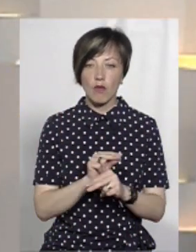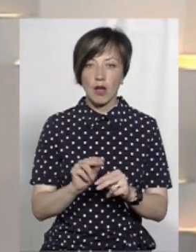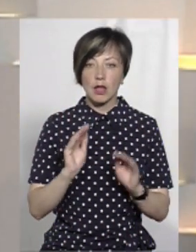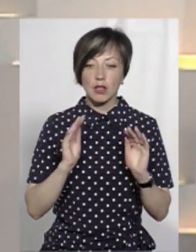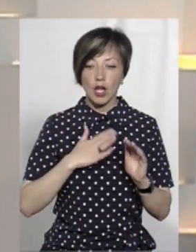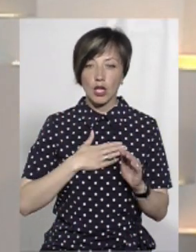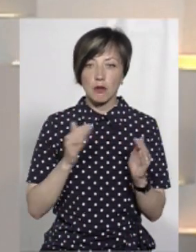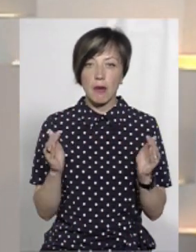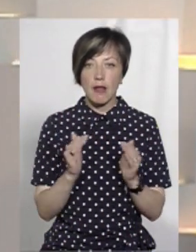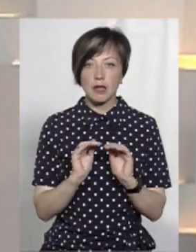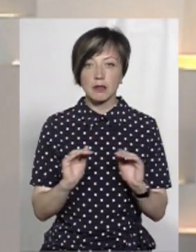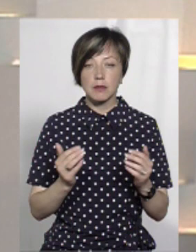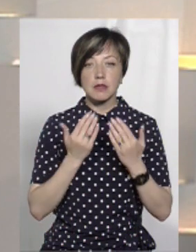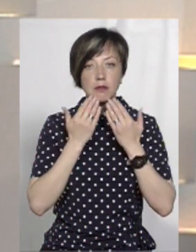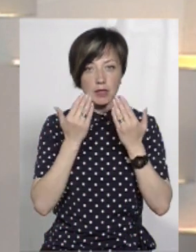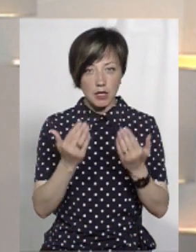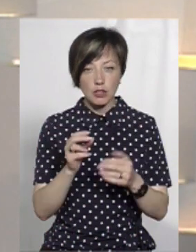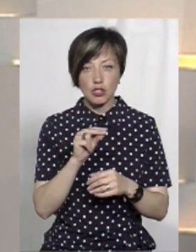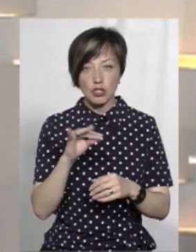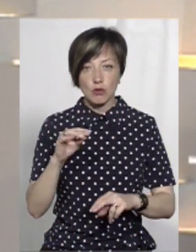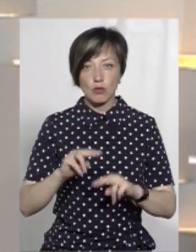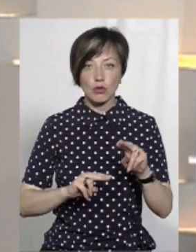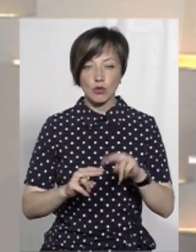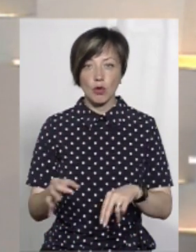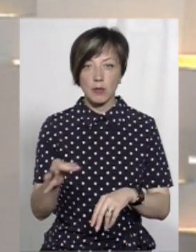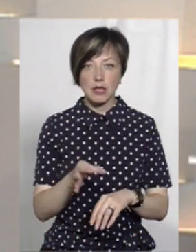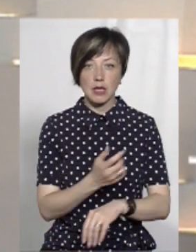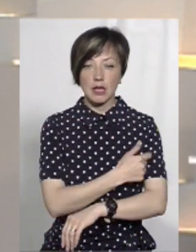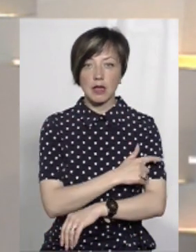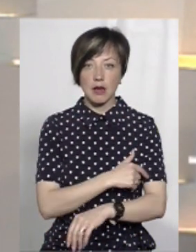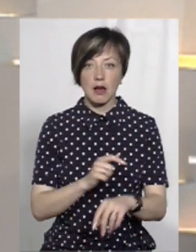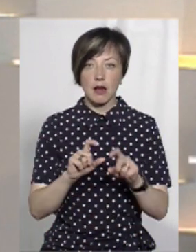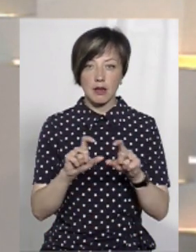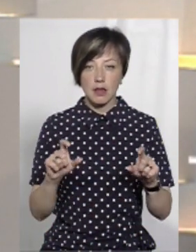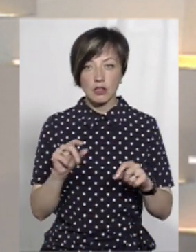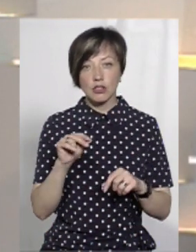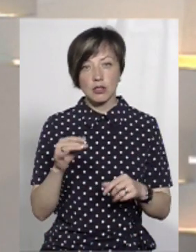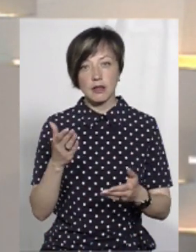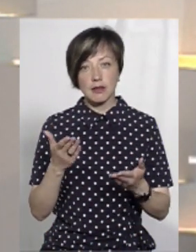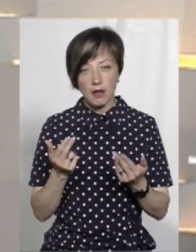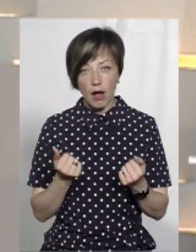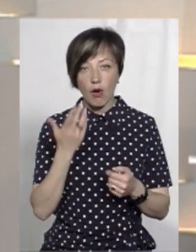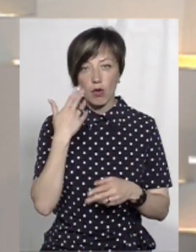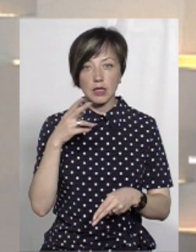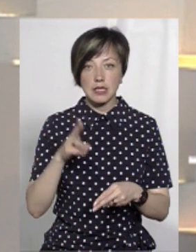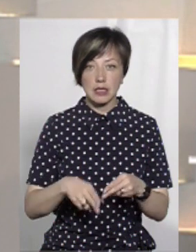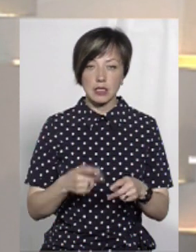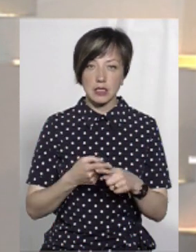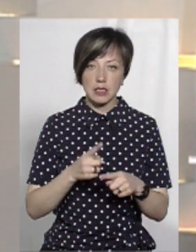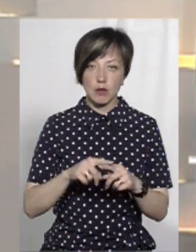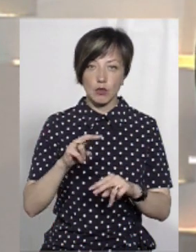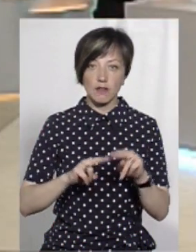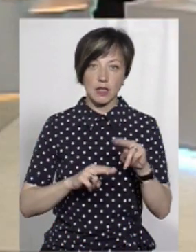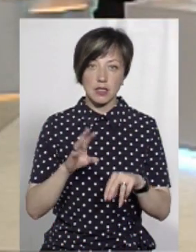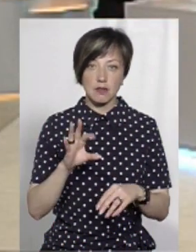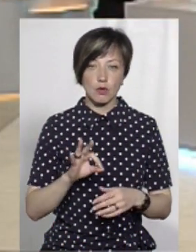діточок. Тому я хочу запитати, чи будується обласна дитяча лікарня? І якщо так, то коли закінчиться це